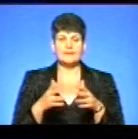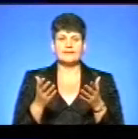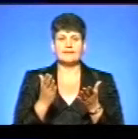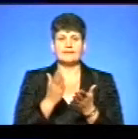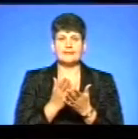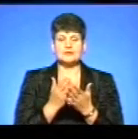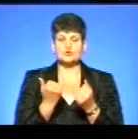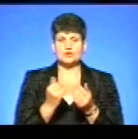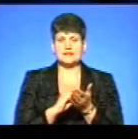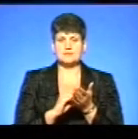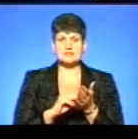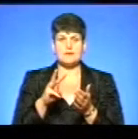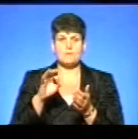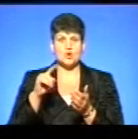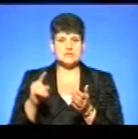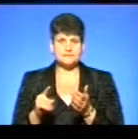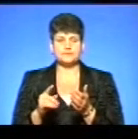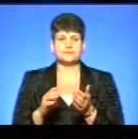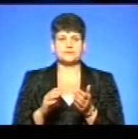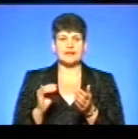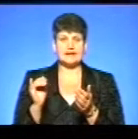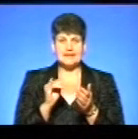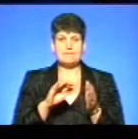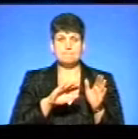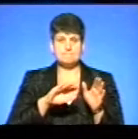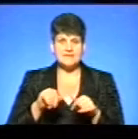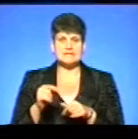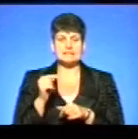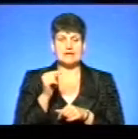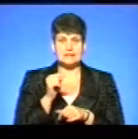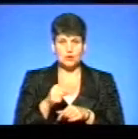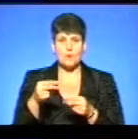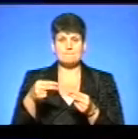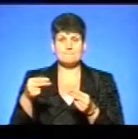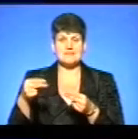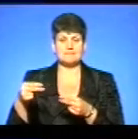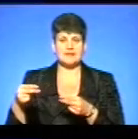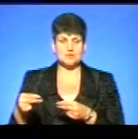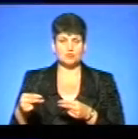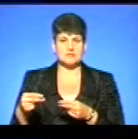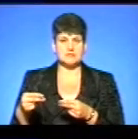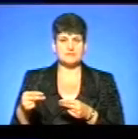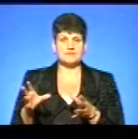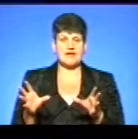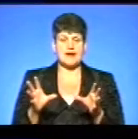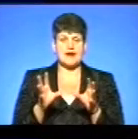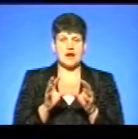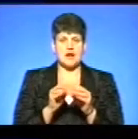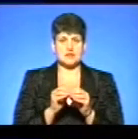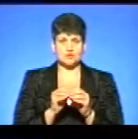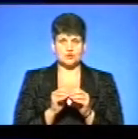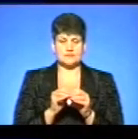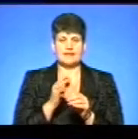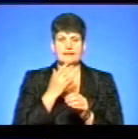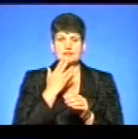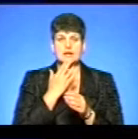сьогодні регламентовані МОЗом. І після того підписується разом з